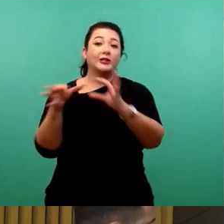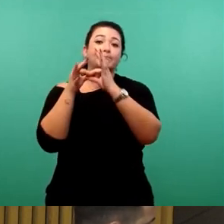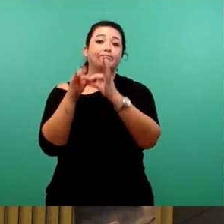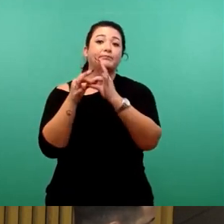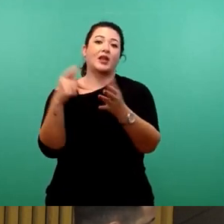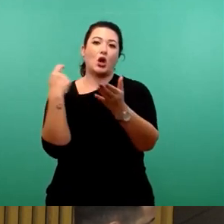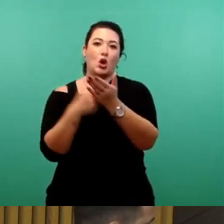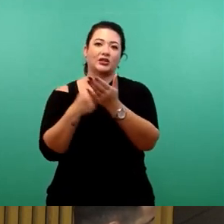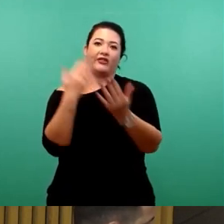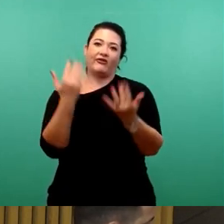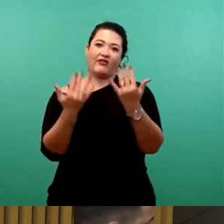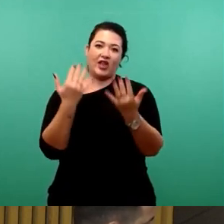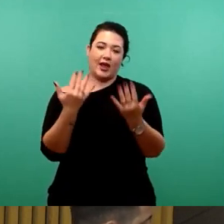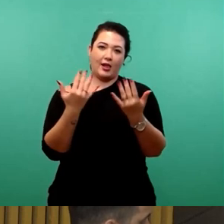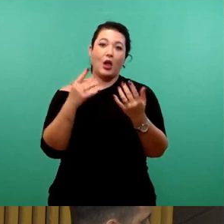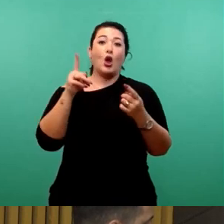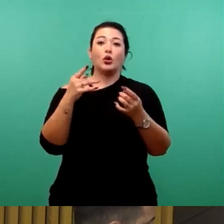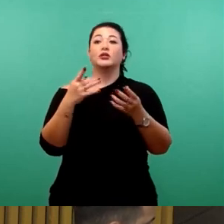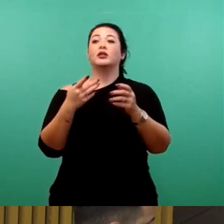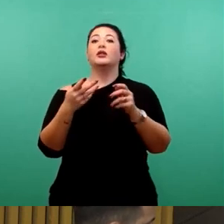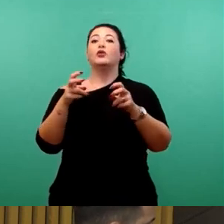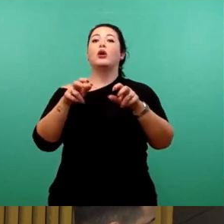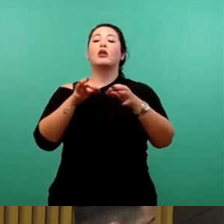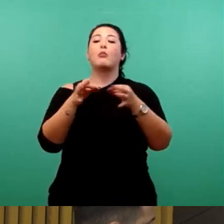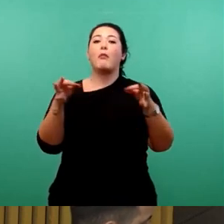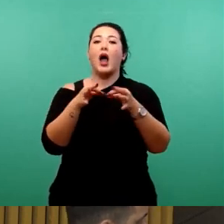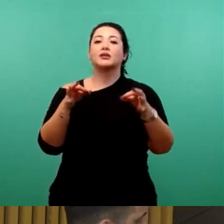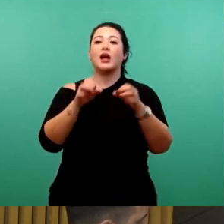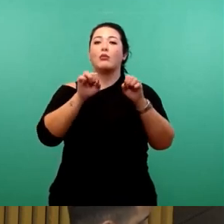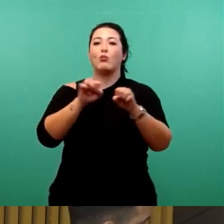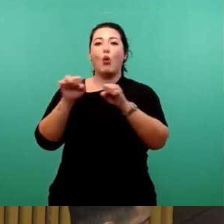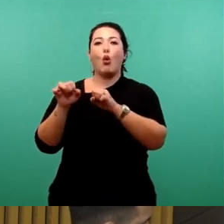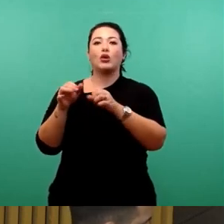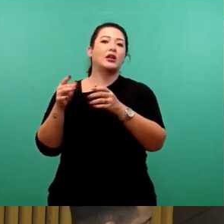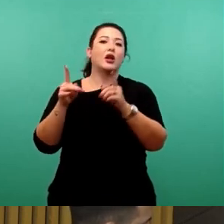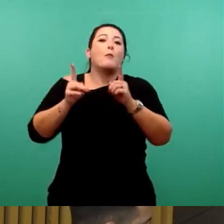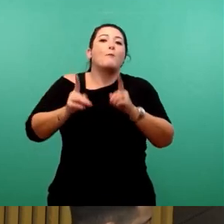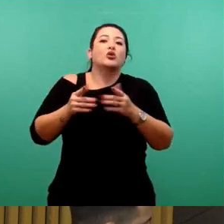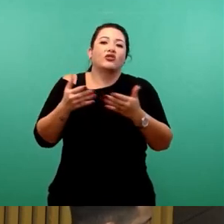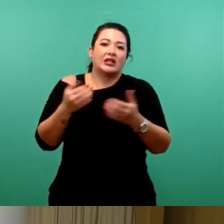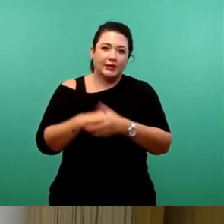zu rechnen und wie können Maßnahmen zur Weiterführung des regulären Sport- und Bäderbetriebs finanziert werden?